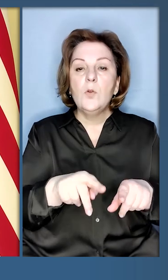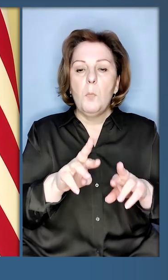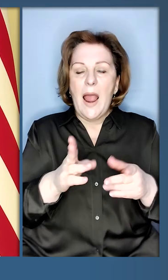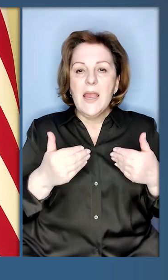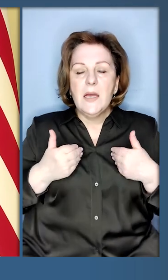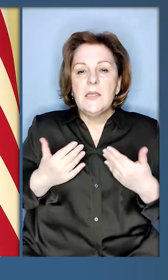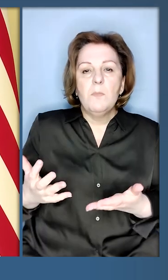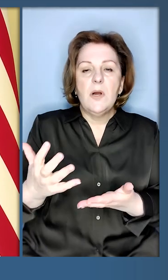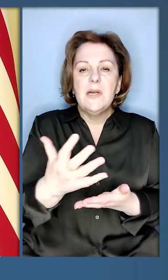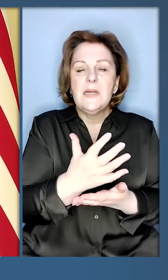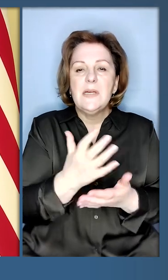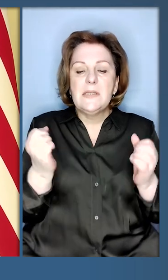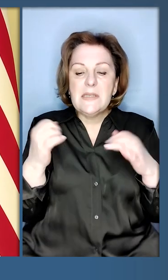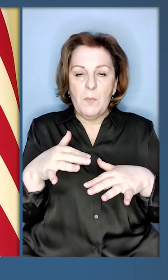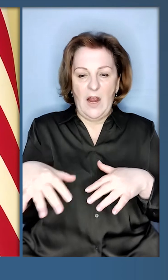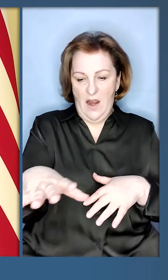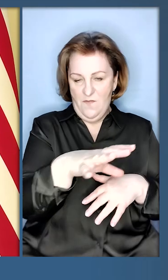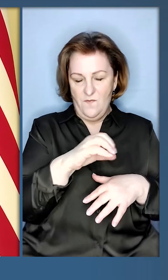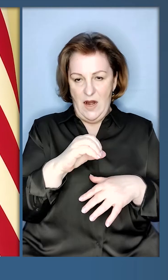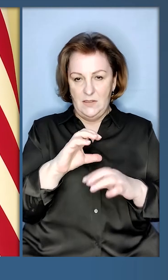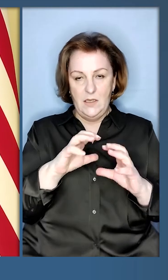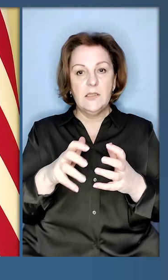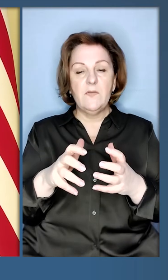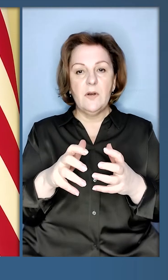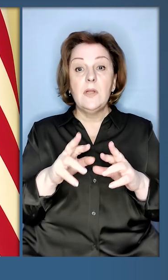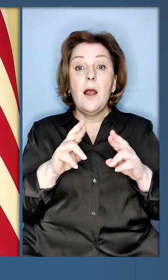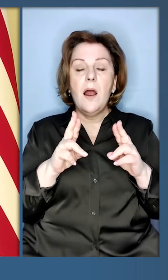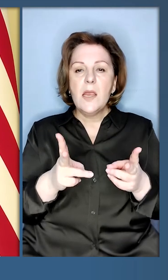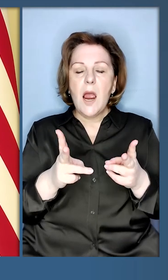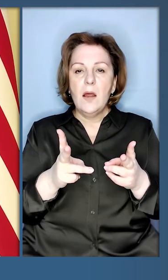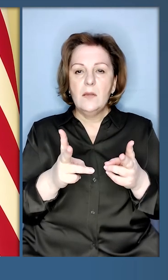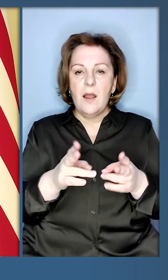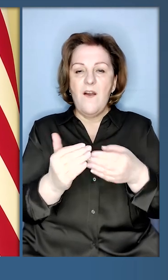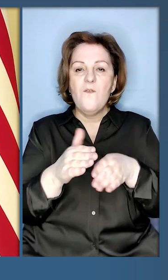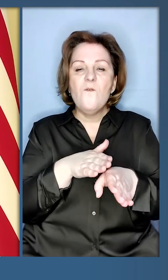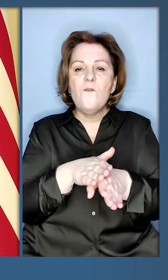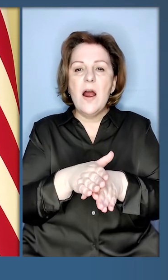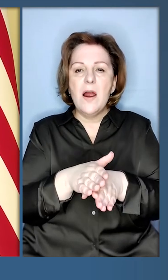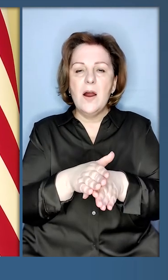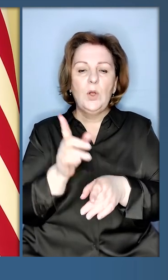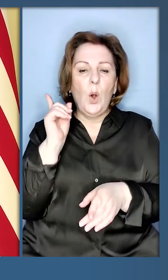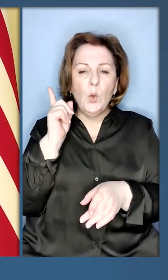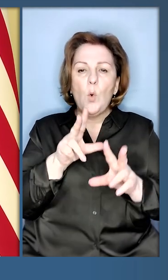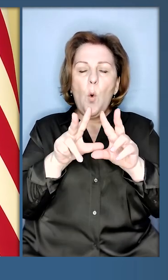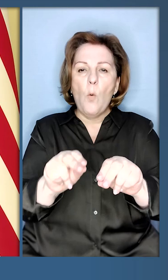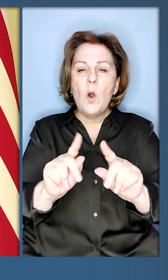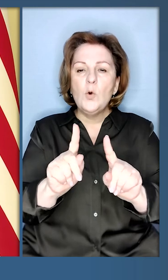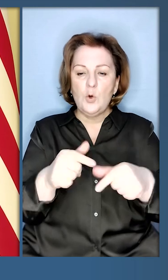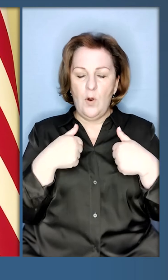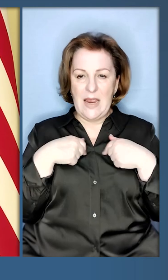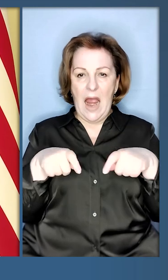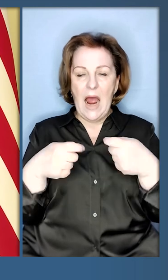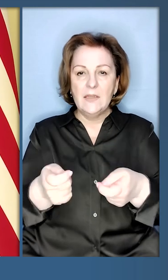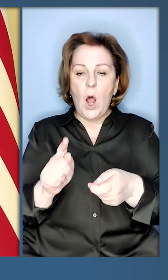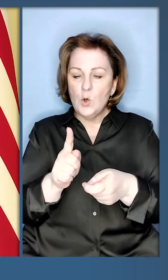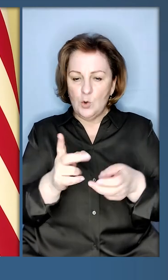нам зібрати весь світ. Як виконати ту обіцянку, яку я вам дав, зібрати